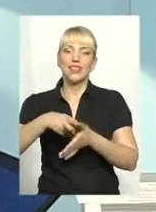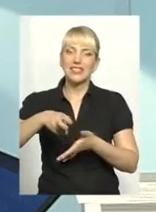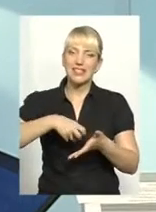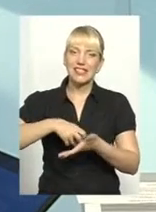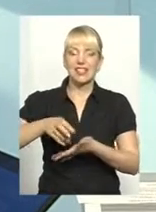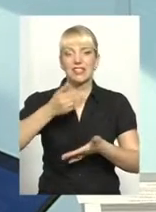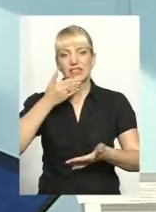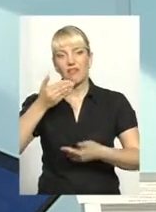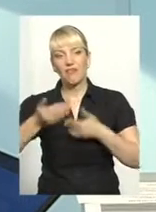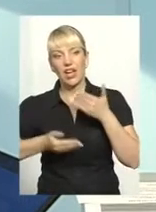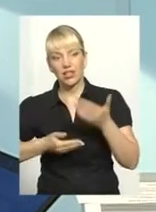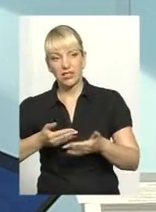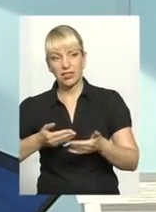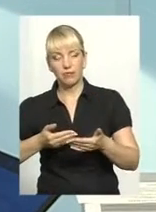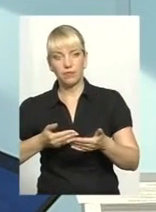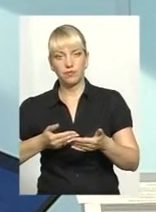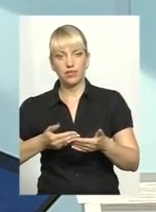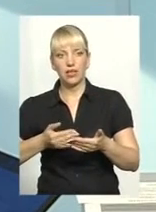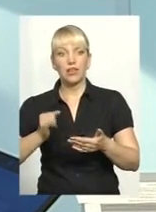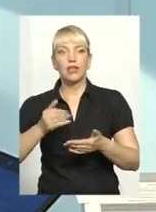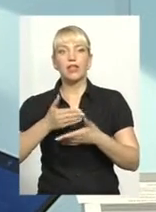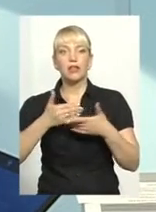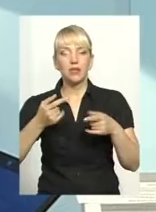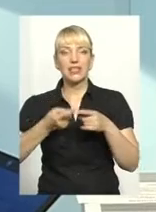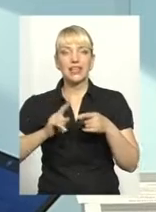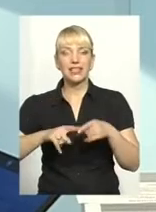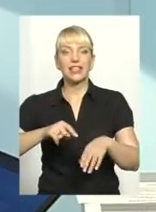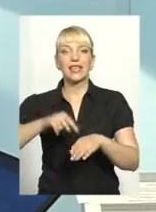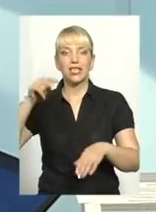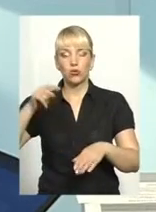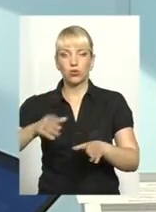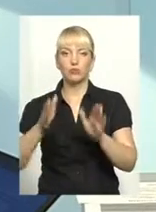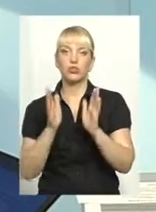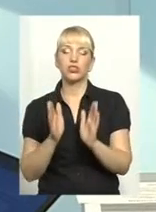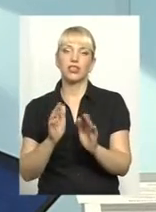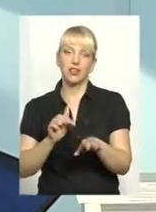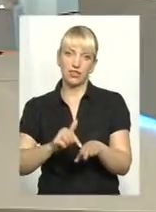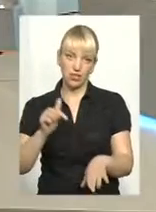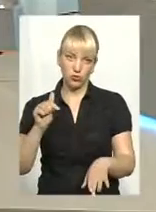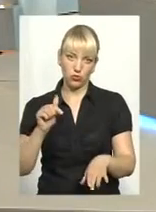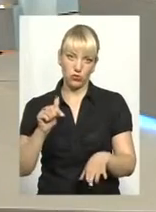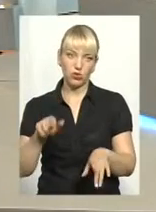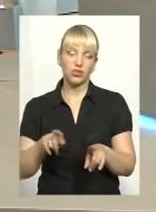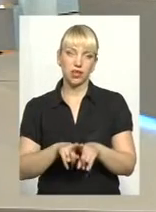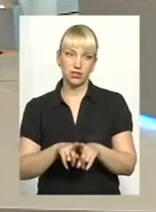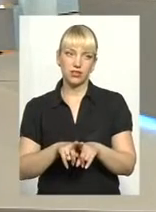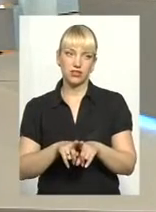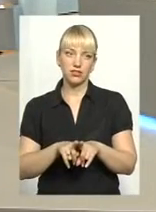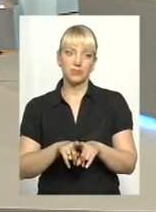звернення, і ми на них реагуємо. Тільки реагуємо, скажімо,